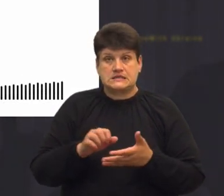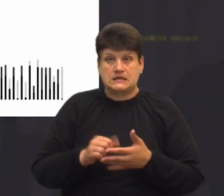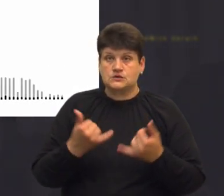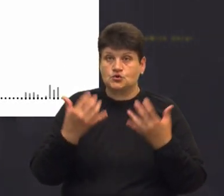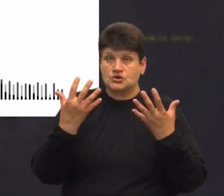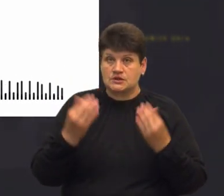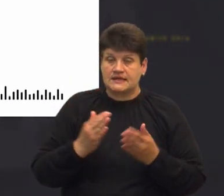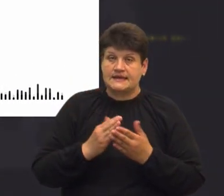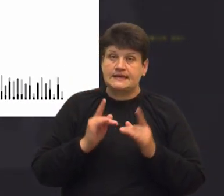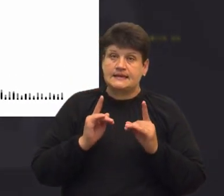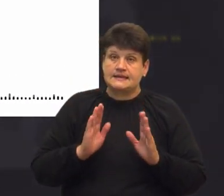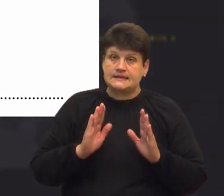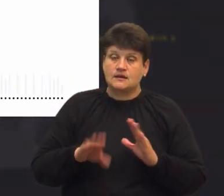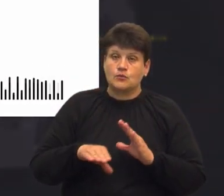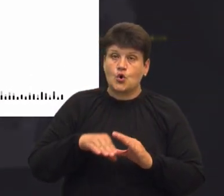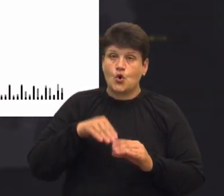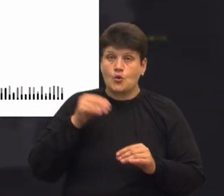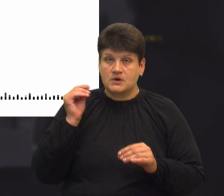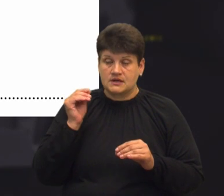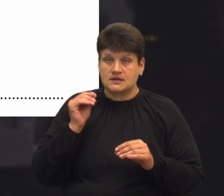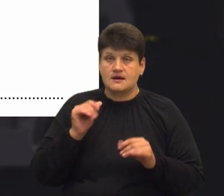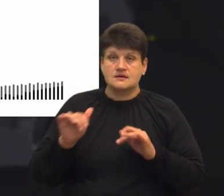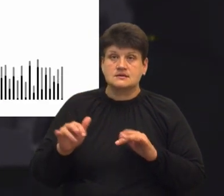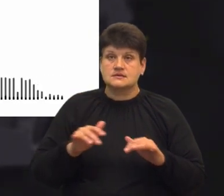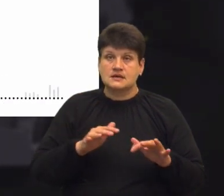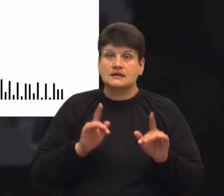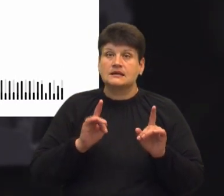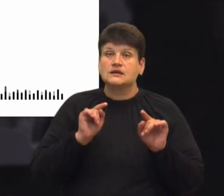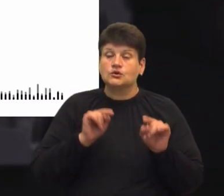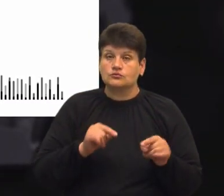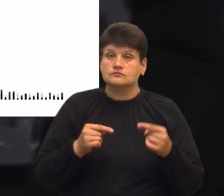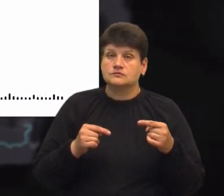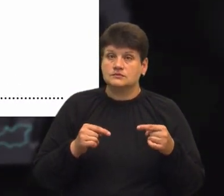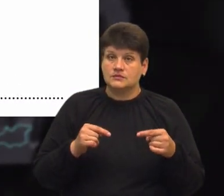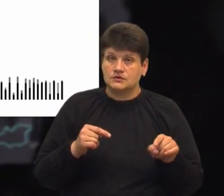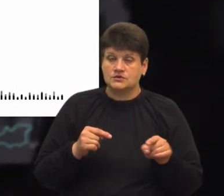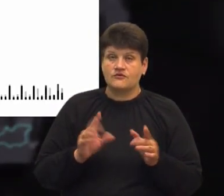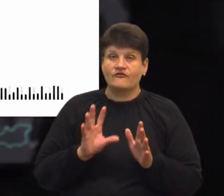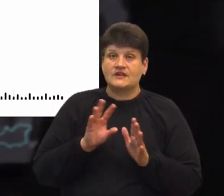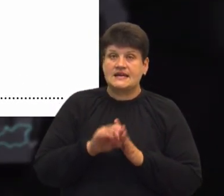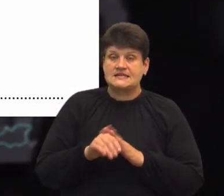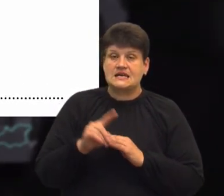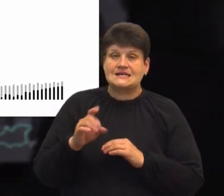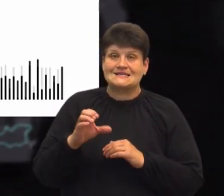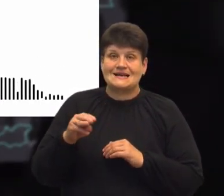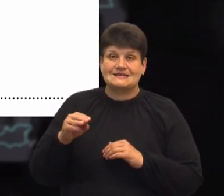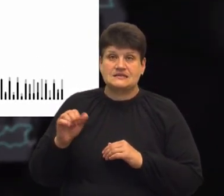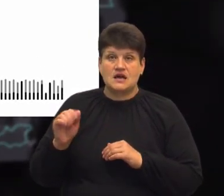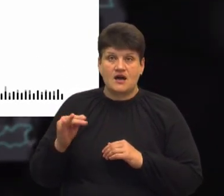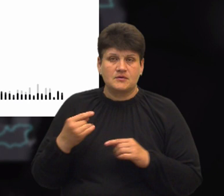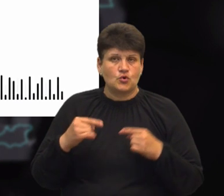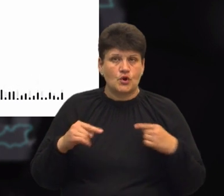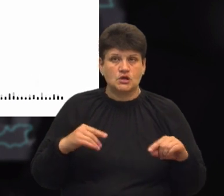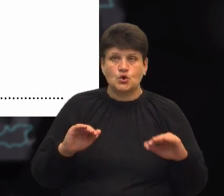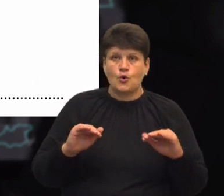є тільки про обрання міри запобіжного заходу і то альтернативно, тобто принесення застави. Про інші будь-які обмеження, накладення